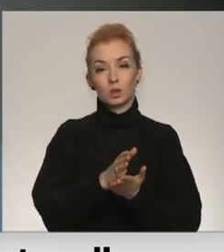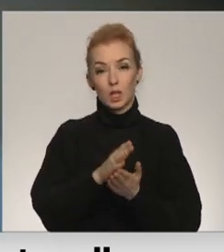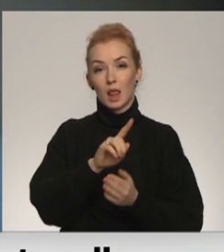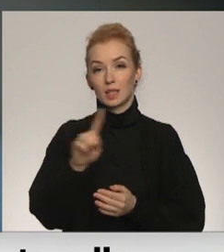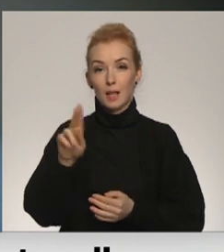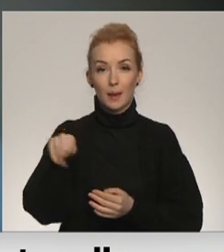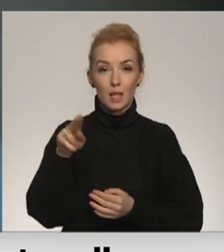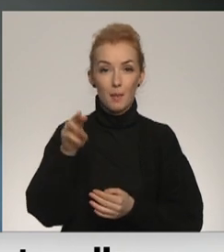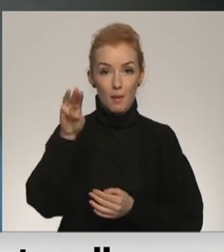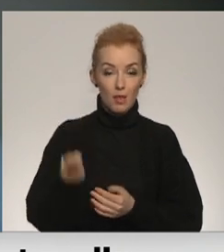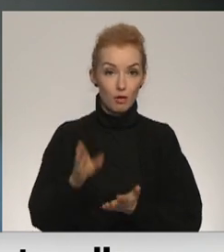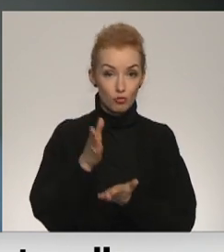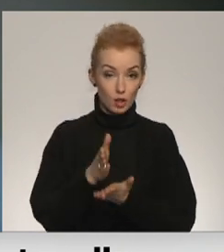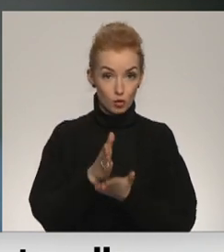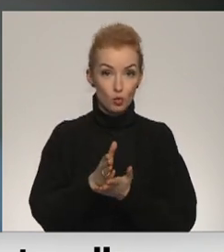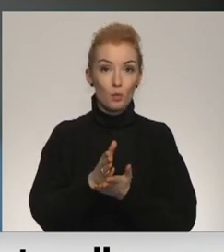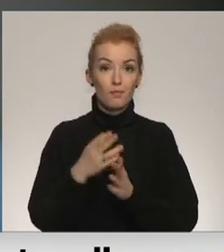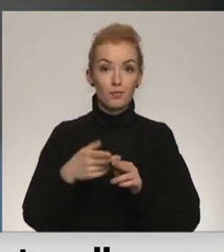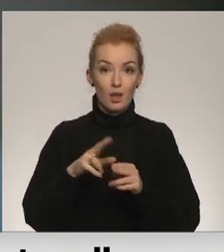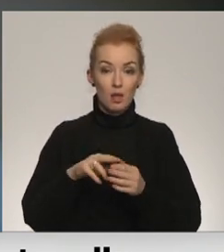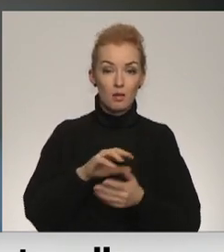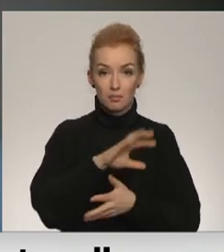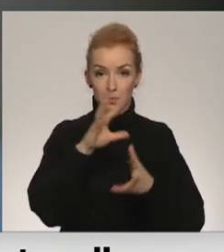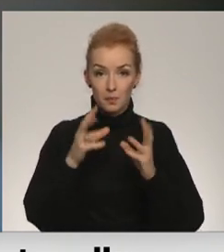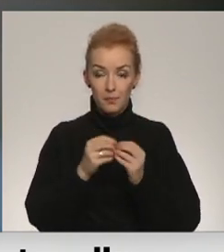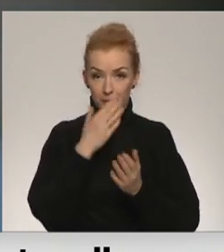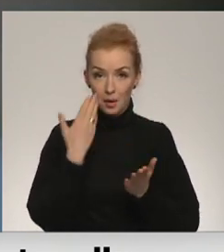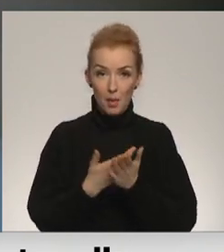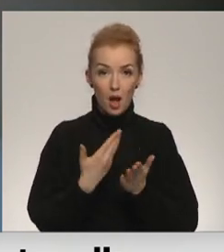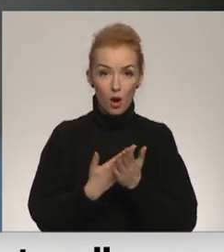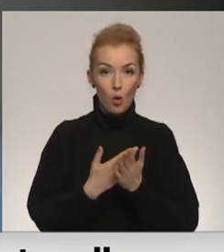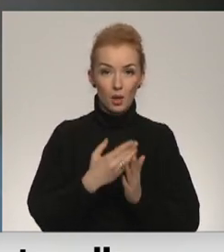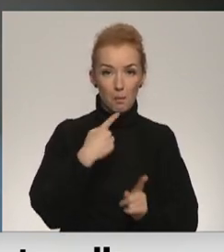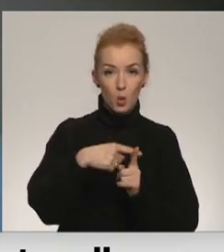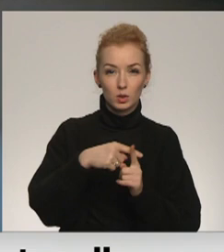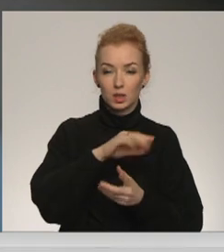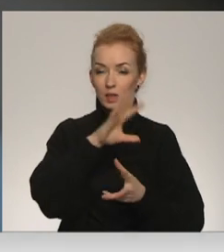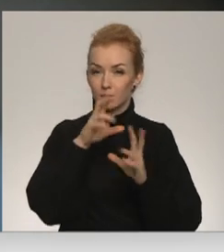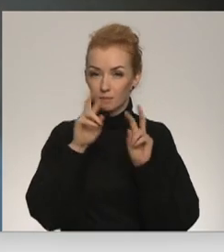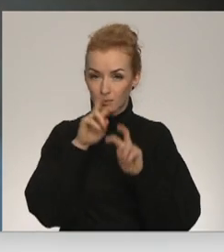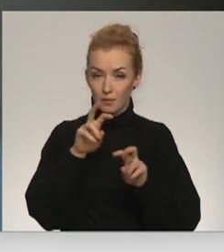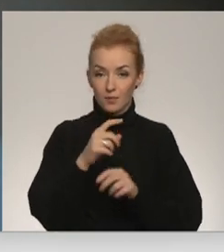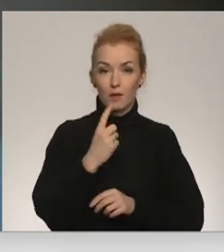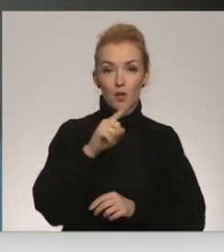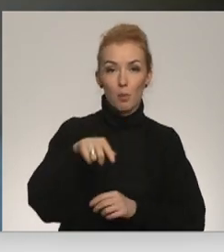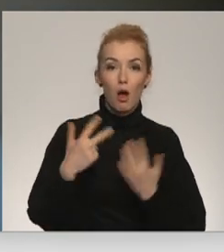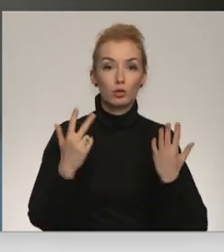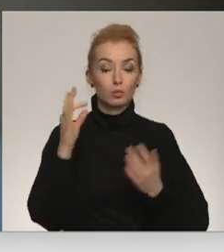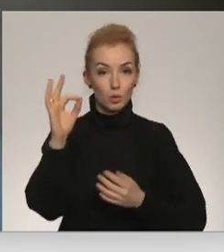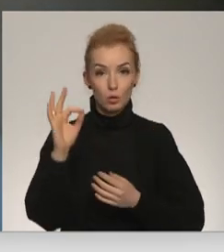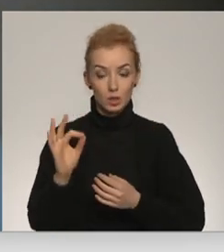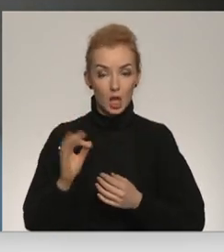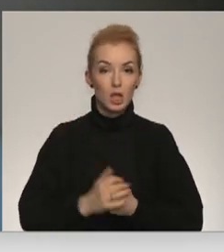vidus, tad apvienotie paraugi bija pozitīvi, vidēji 1,8%.